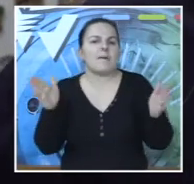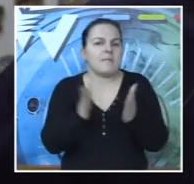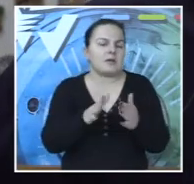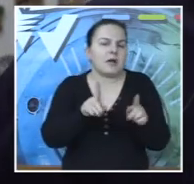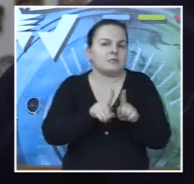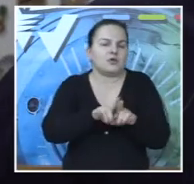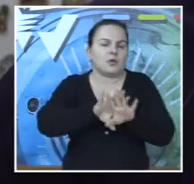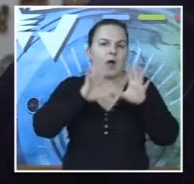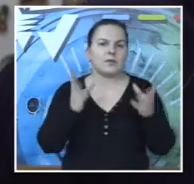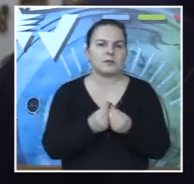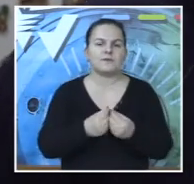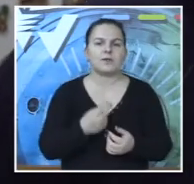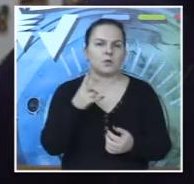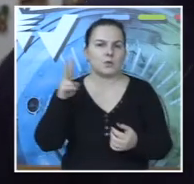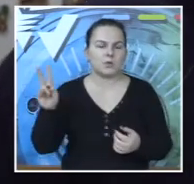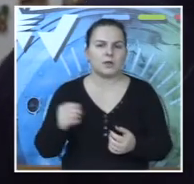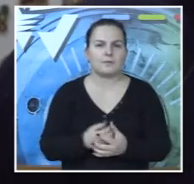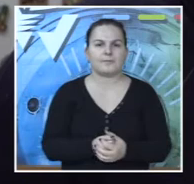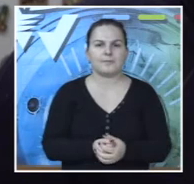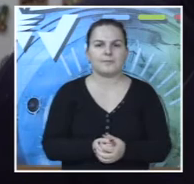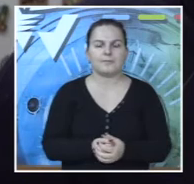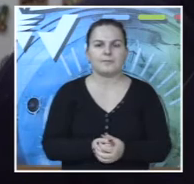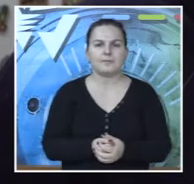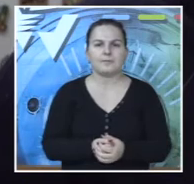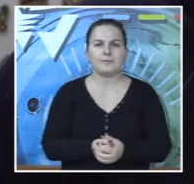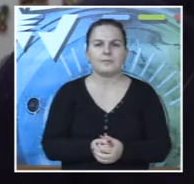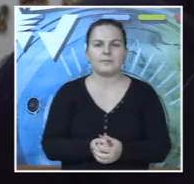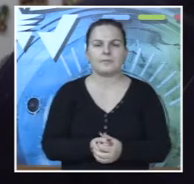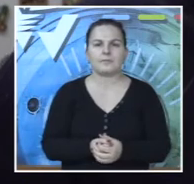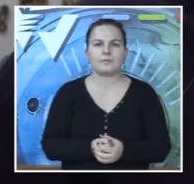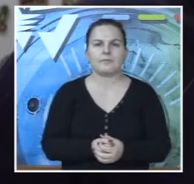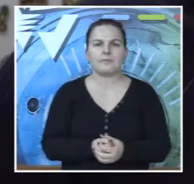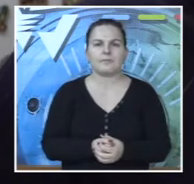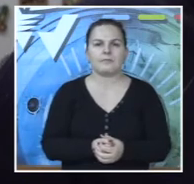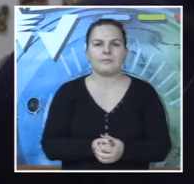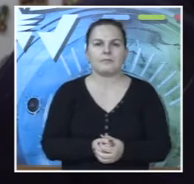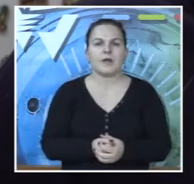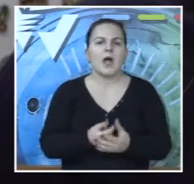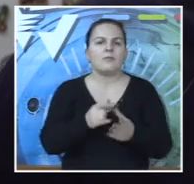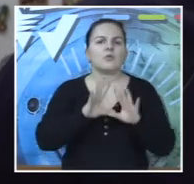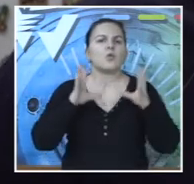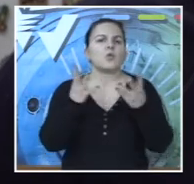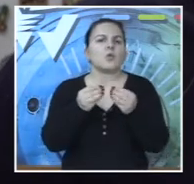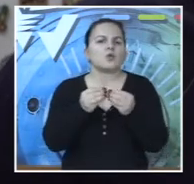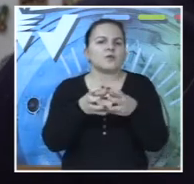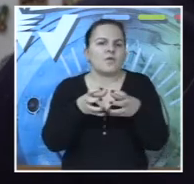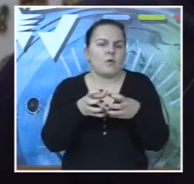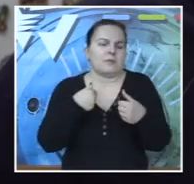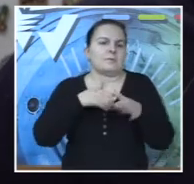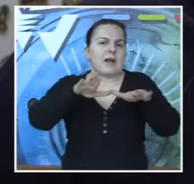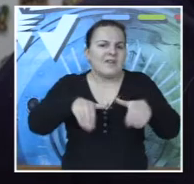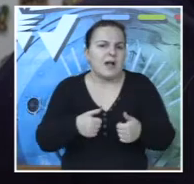ništa ni veća ni manja. Znači, ne, ovaj, društvo nas je